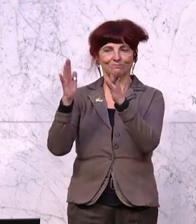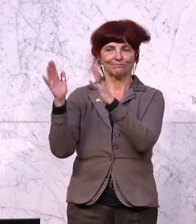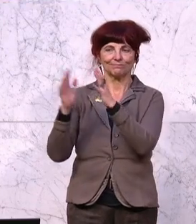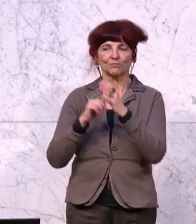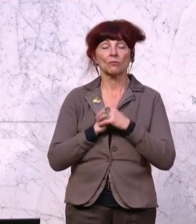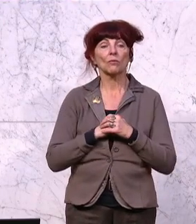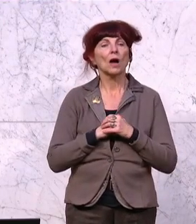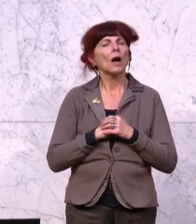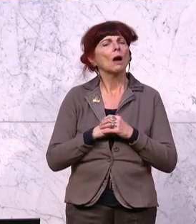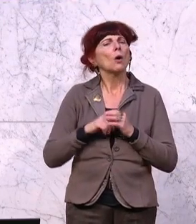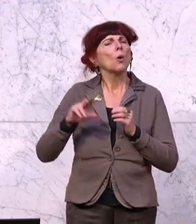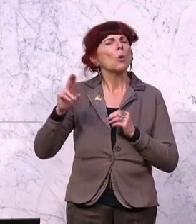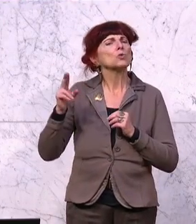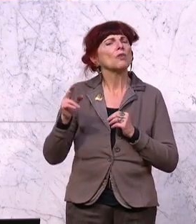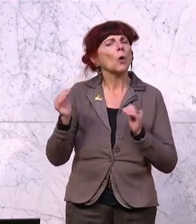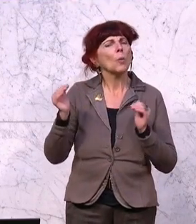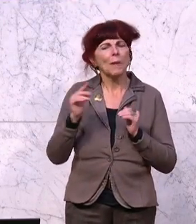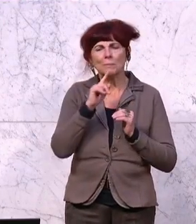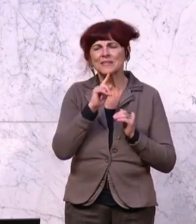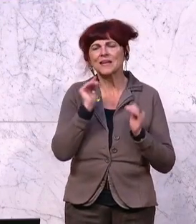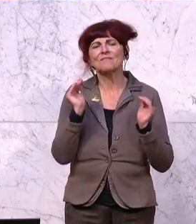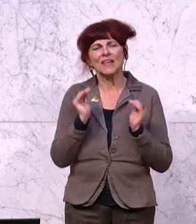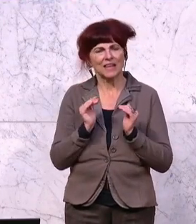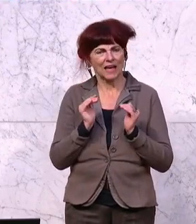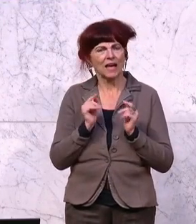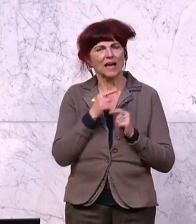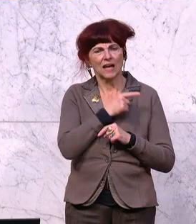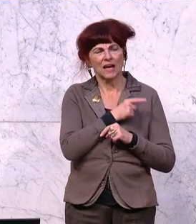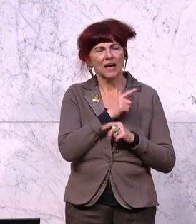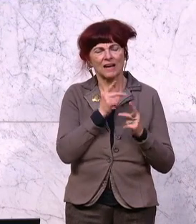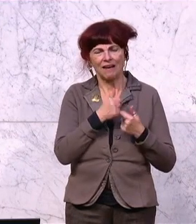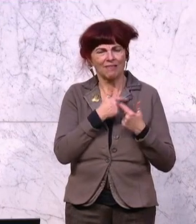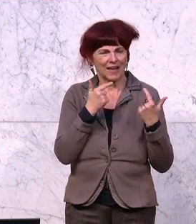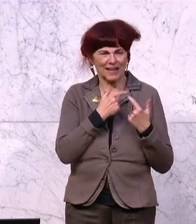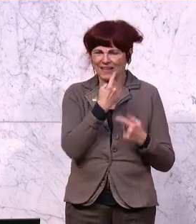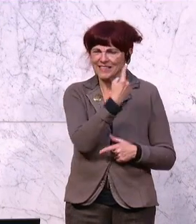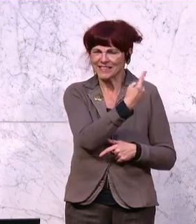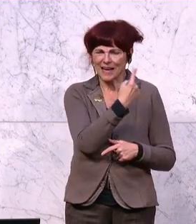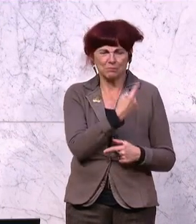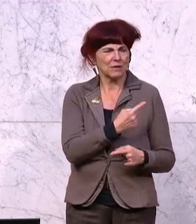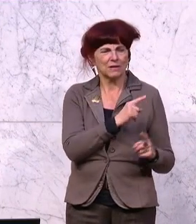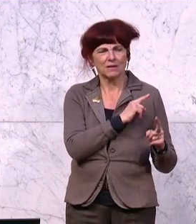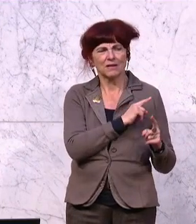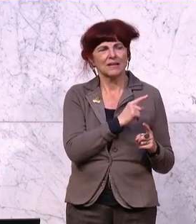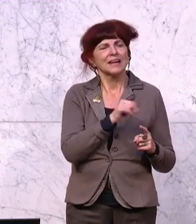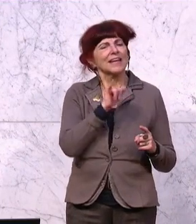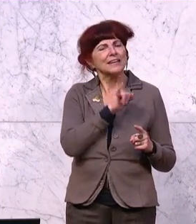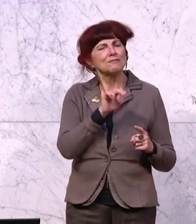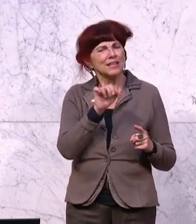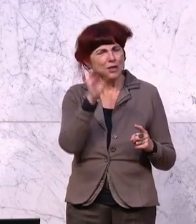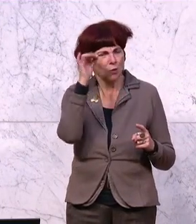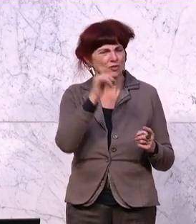Und warum ist das etwas weniger? Auch das lasse ich gleich erklären. Und das sollten Sie vor allem als Standort von Infineon wissen, weil